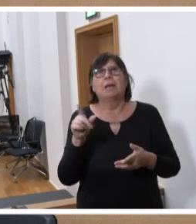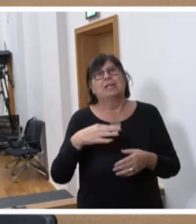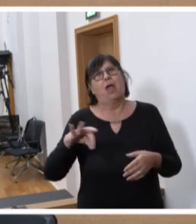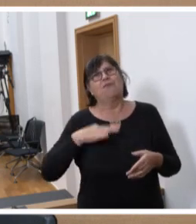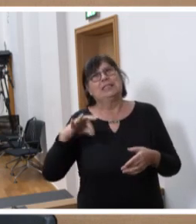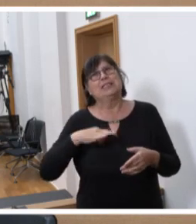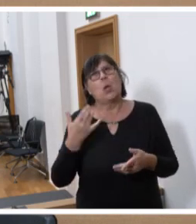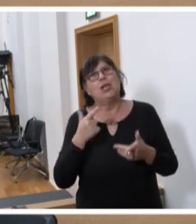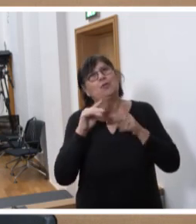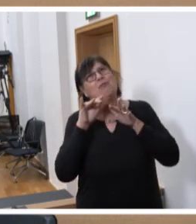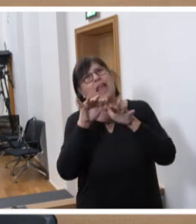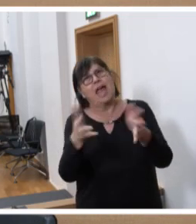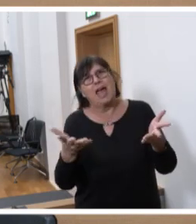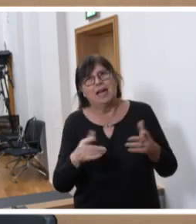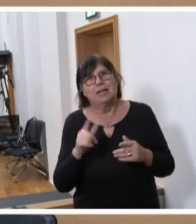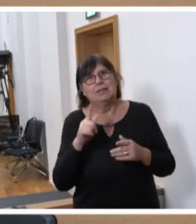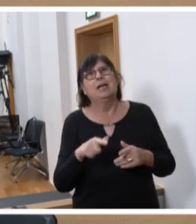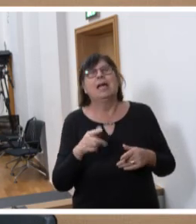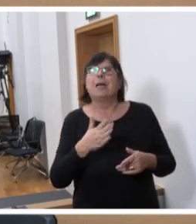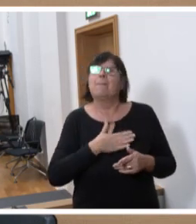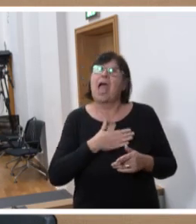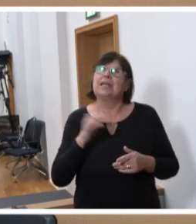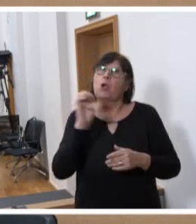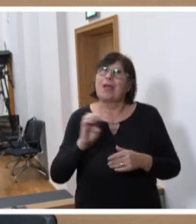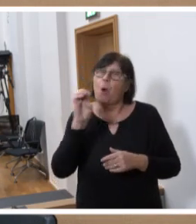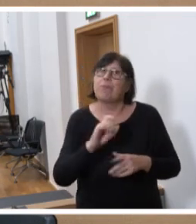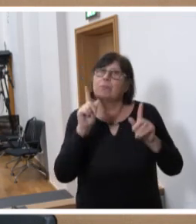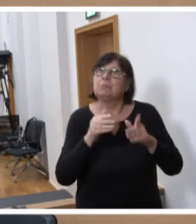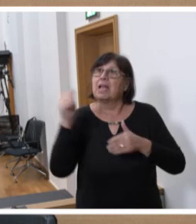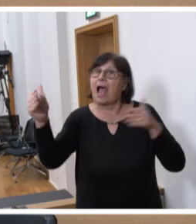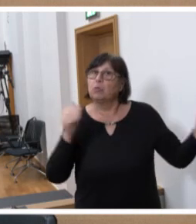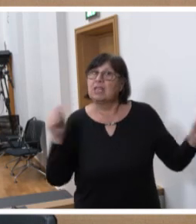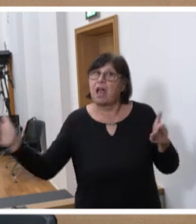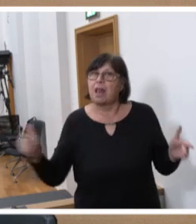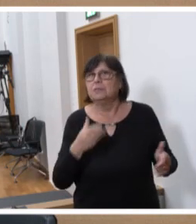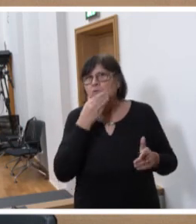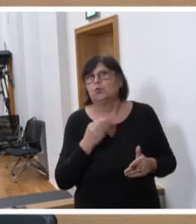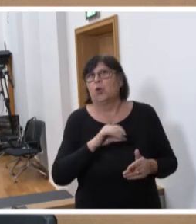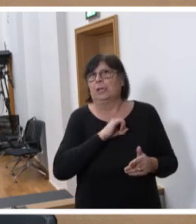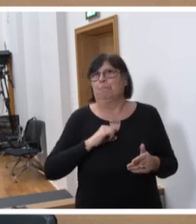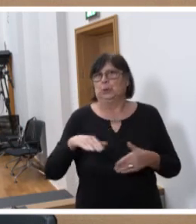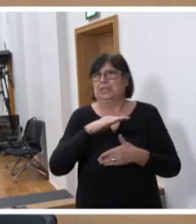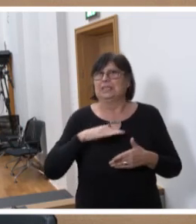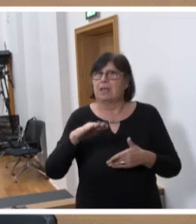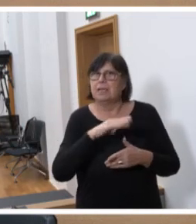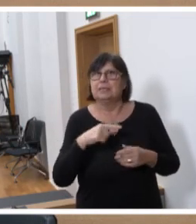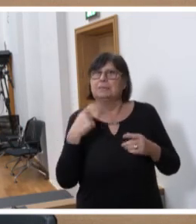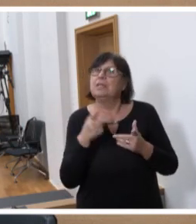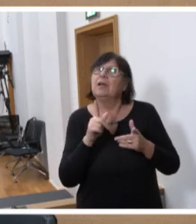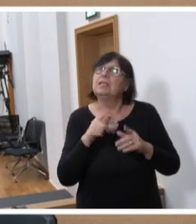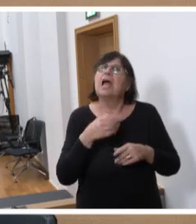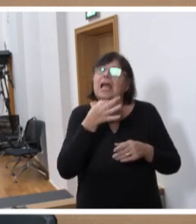Europas. Das müssen wir auch außerhalb unseres schönen Bundeslandes in die Köpfe der jungen Menschen tragen.